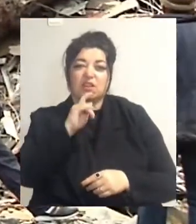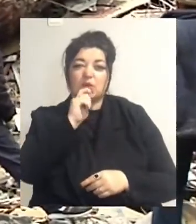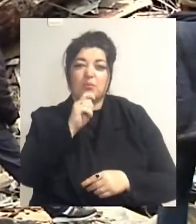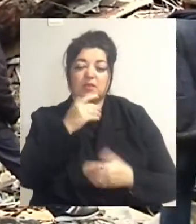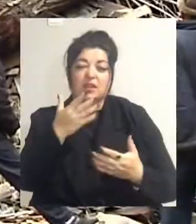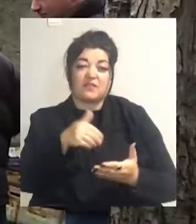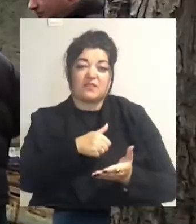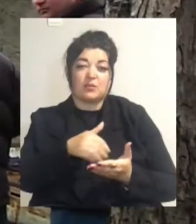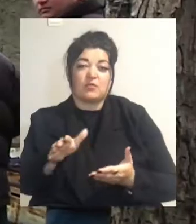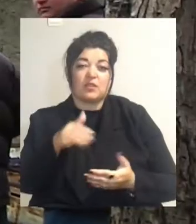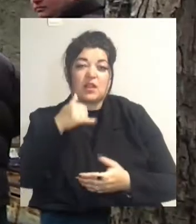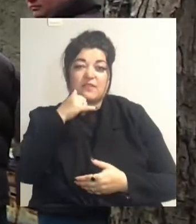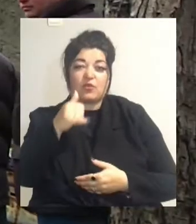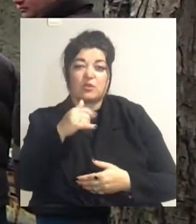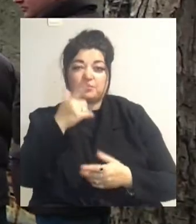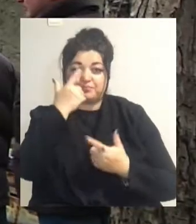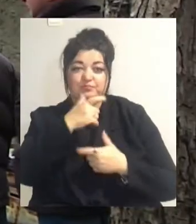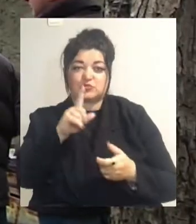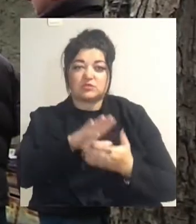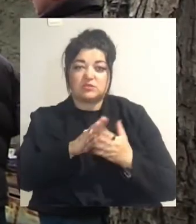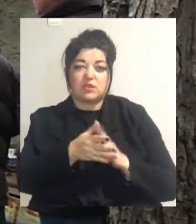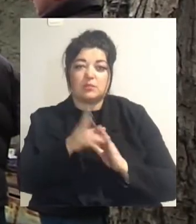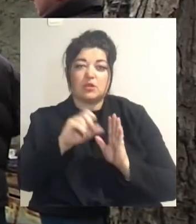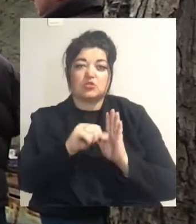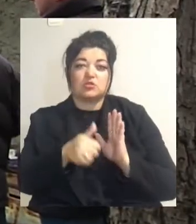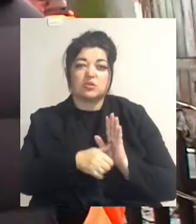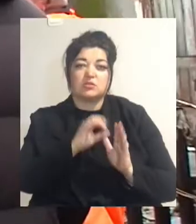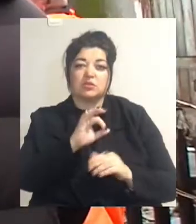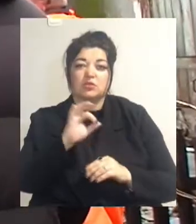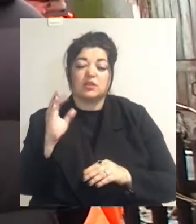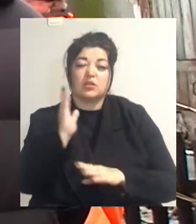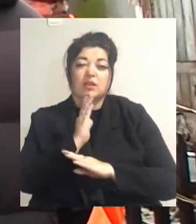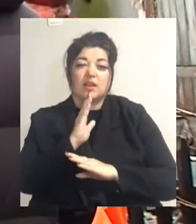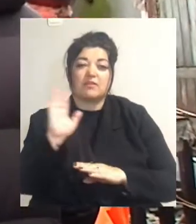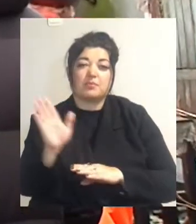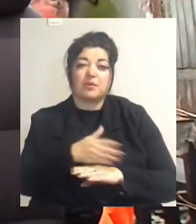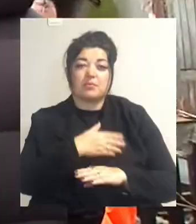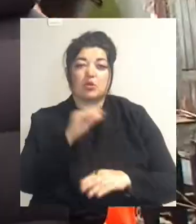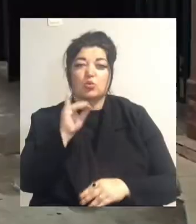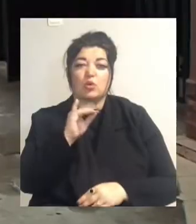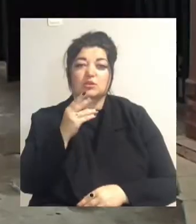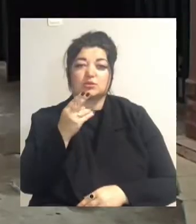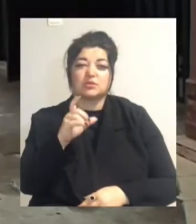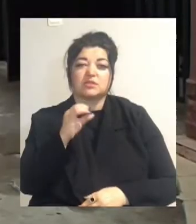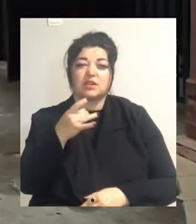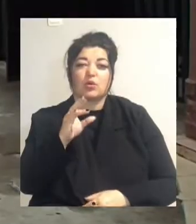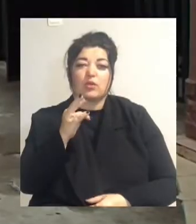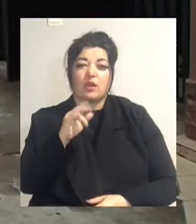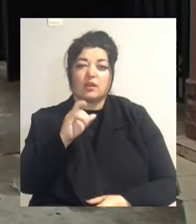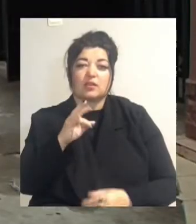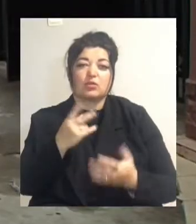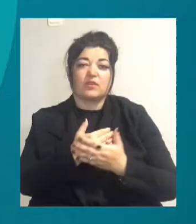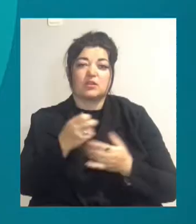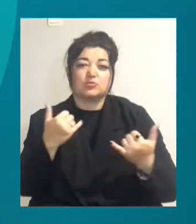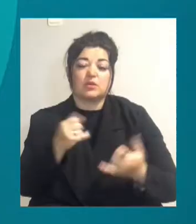Телефоном повідомили, що станом на 16-ту годину дерево прибрали. Юлія Цух, Сергій Коняхін. Новини на Суспільному.